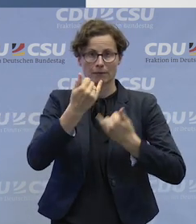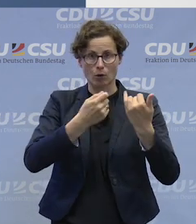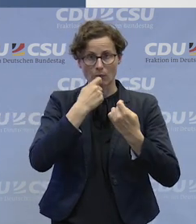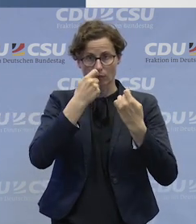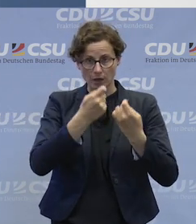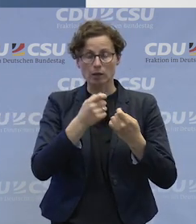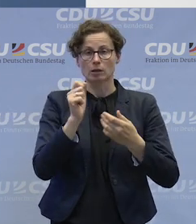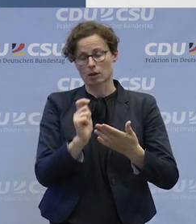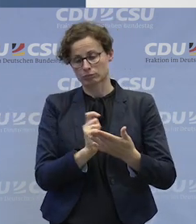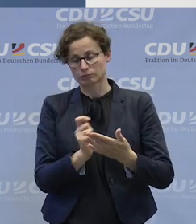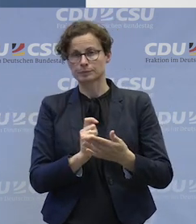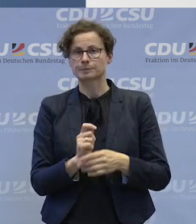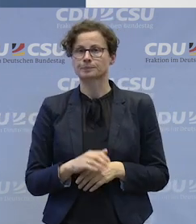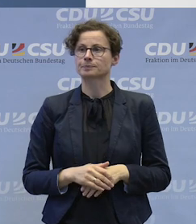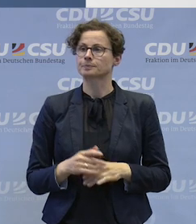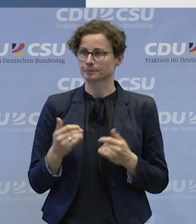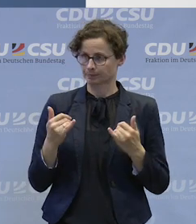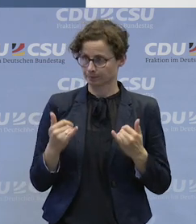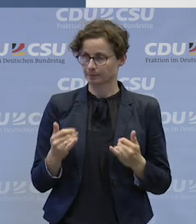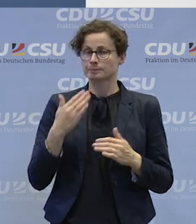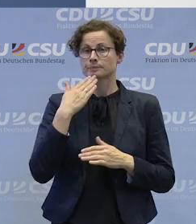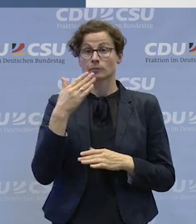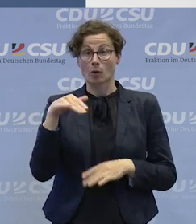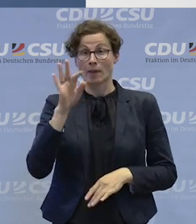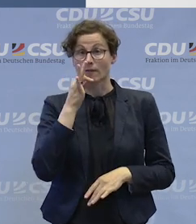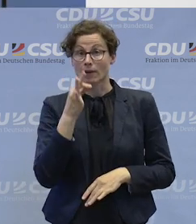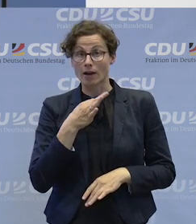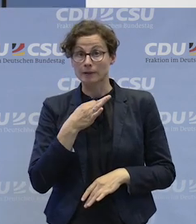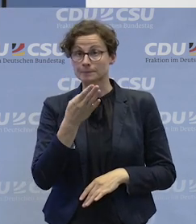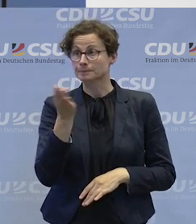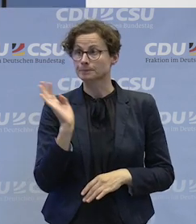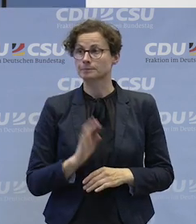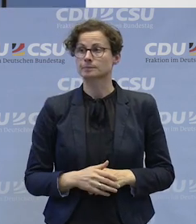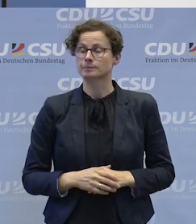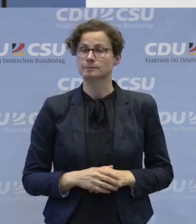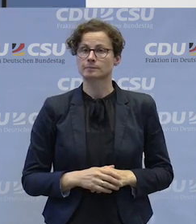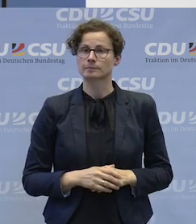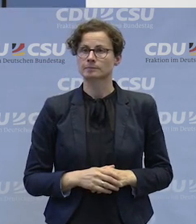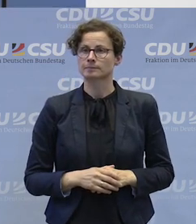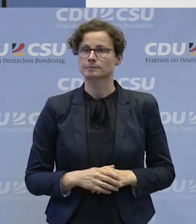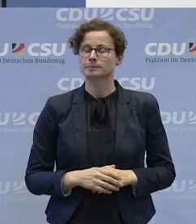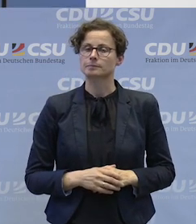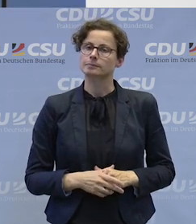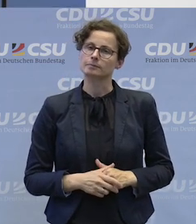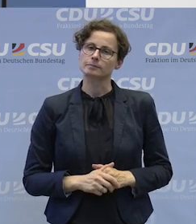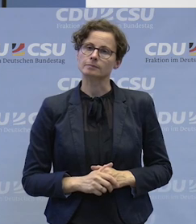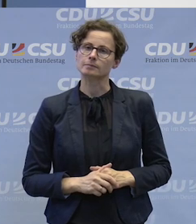Informieren kann man sich auch durch weitere Fragen. Wo sind noch weitere Fragen? Dann komme ich noch mal zu Ihnen.